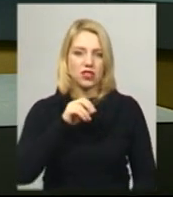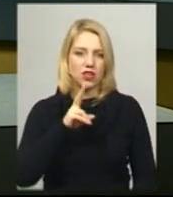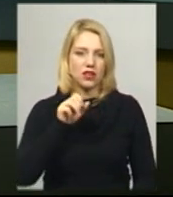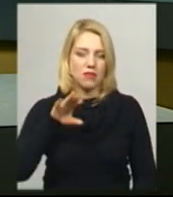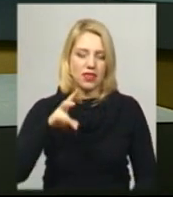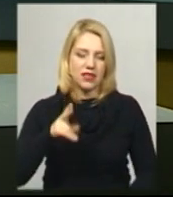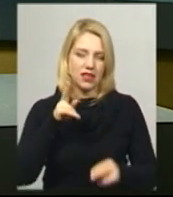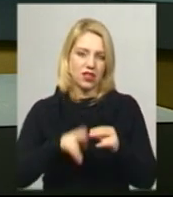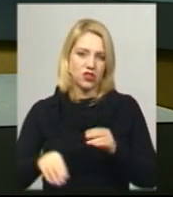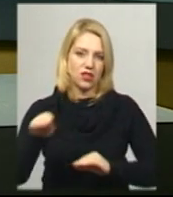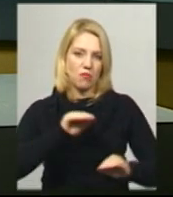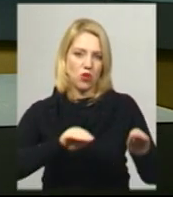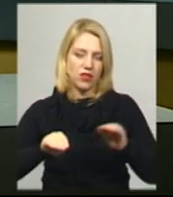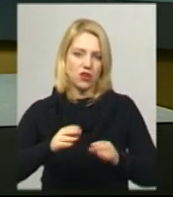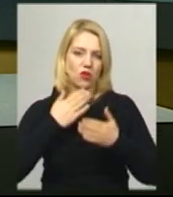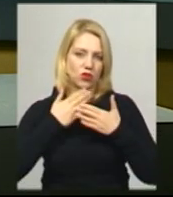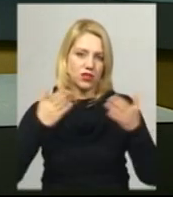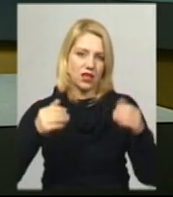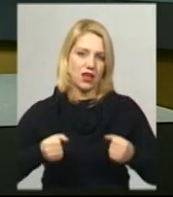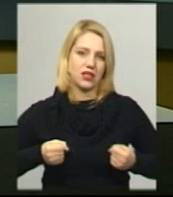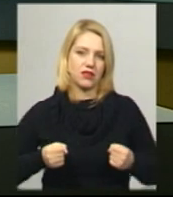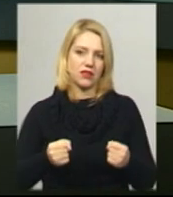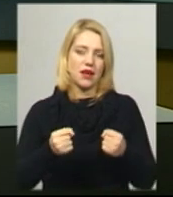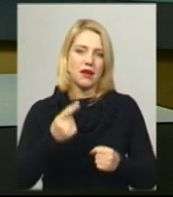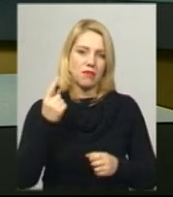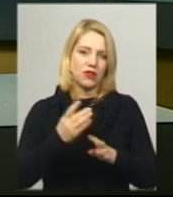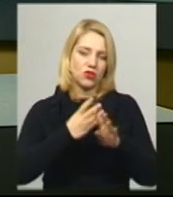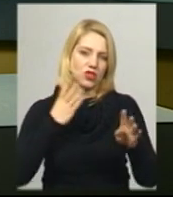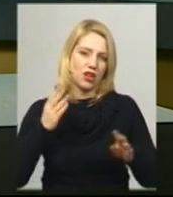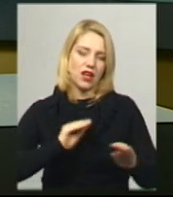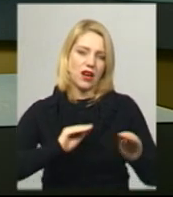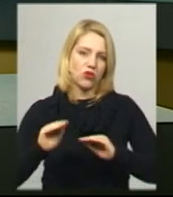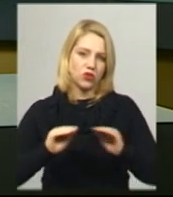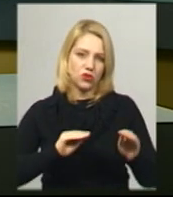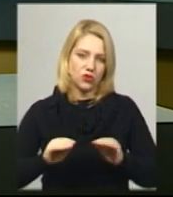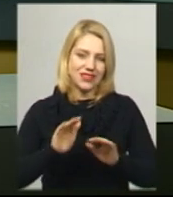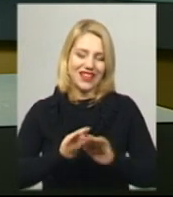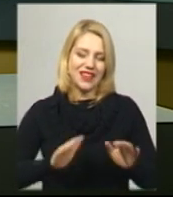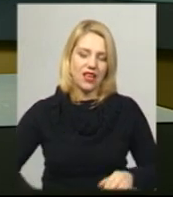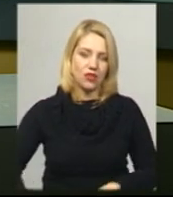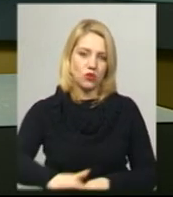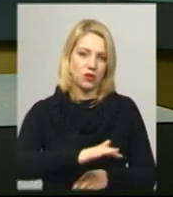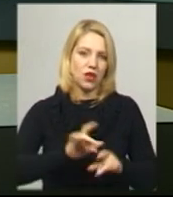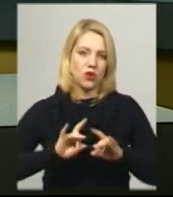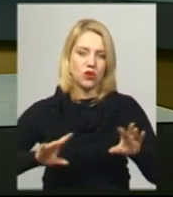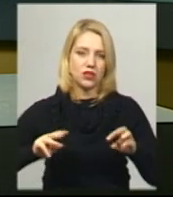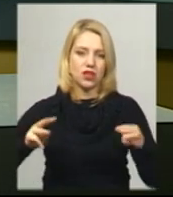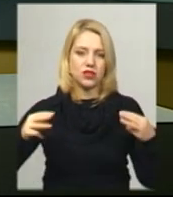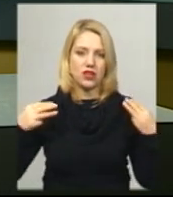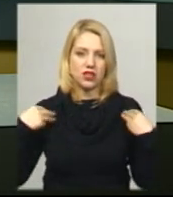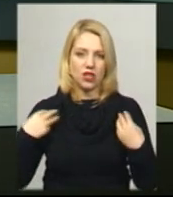закінчили монтаж останнього атракціону першої черги реконструкції дитячого майданчику, каже начальник управління житлово